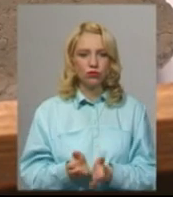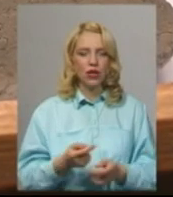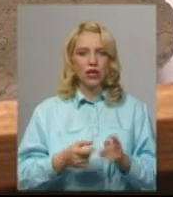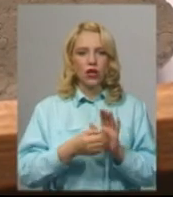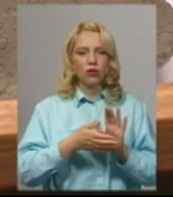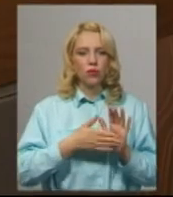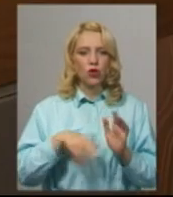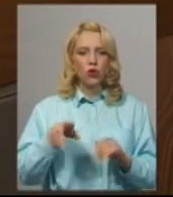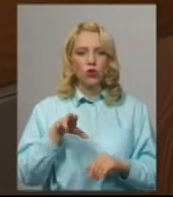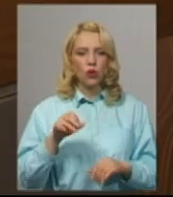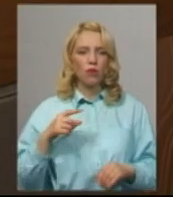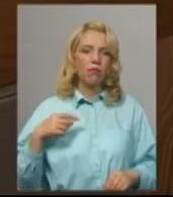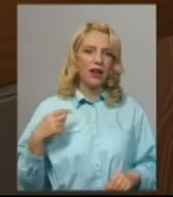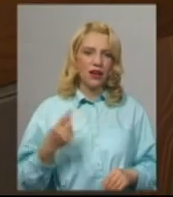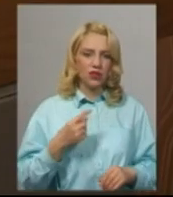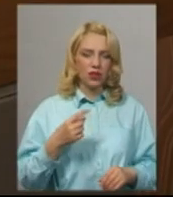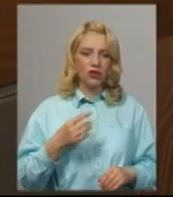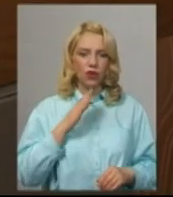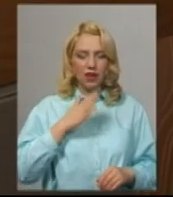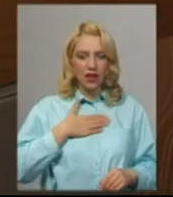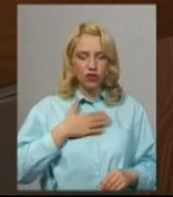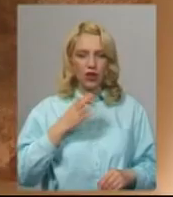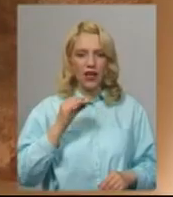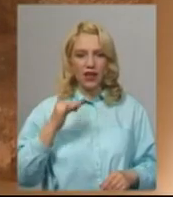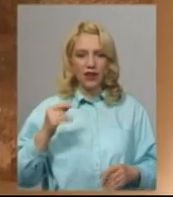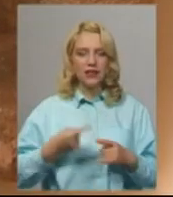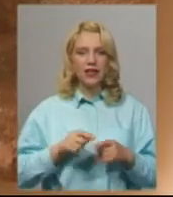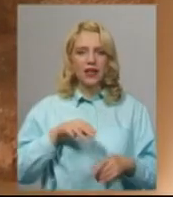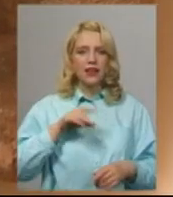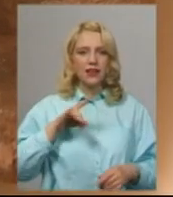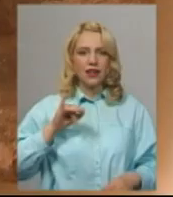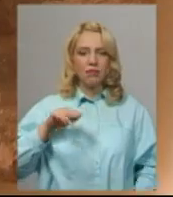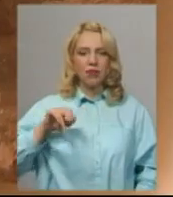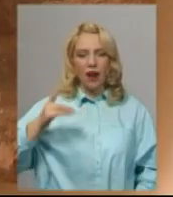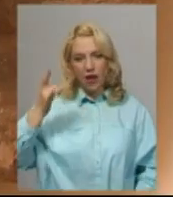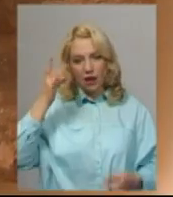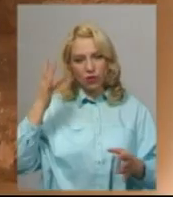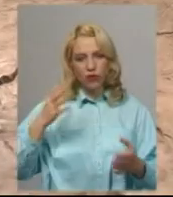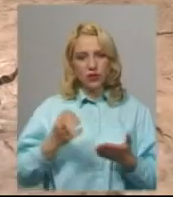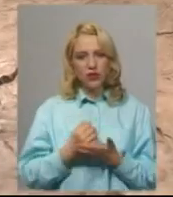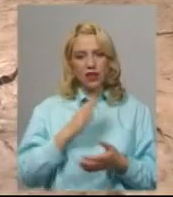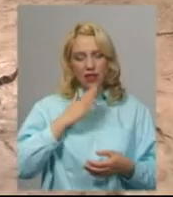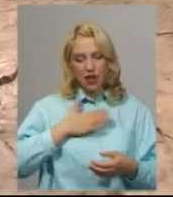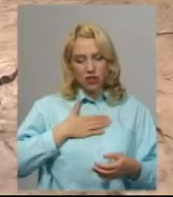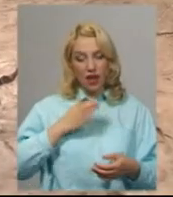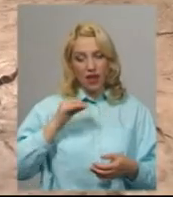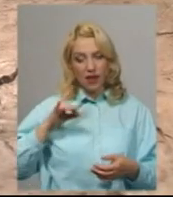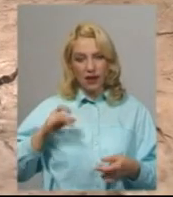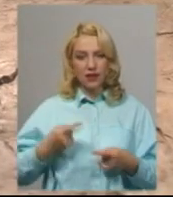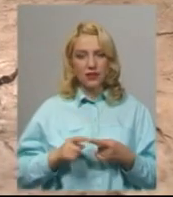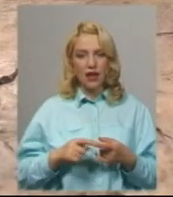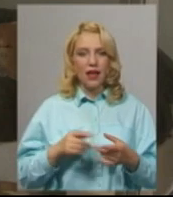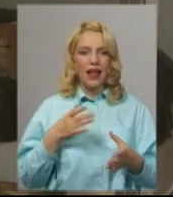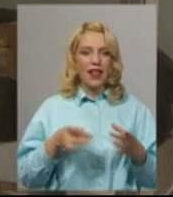ери. Це, зокрема, знахідки трипільської культури, знахідки періоду нашої ери – це глиняний